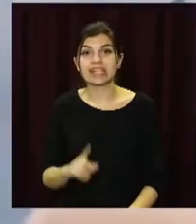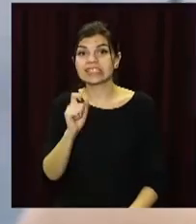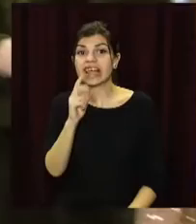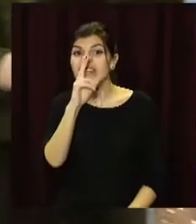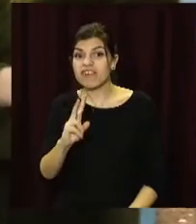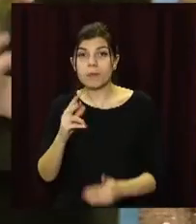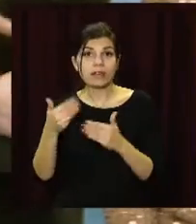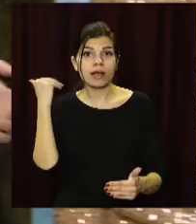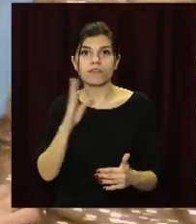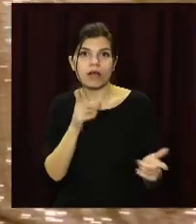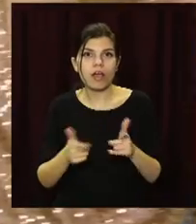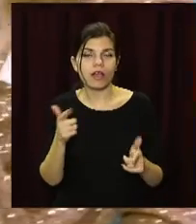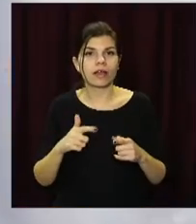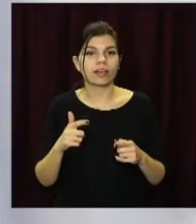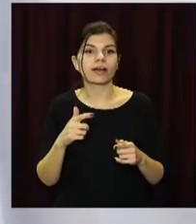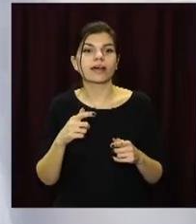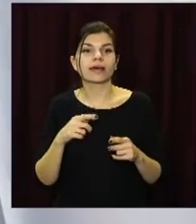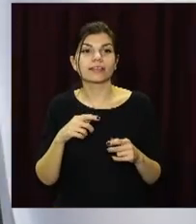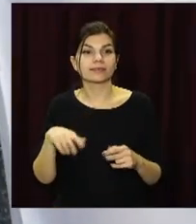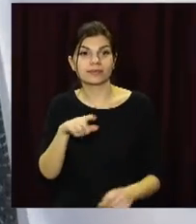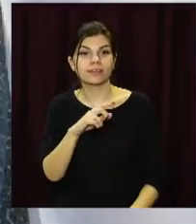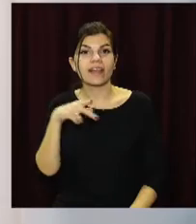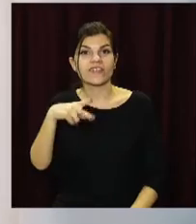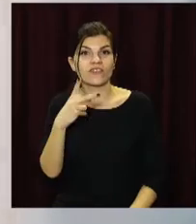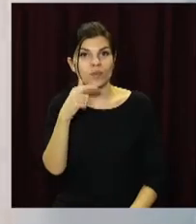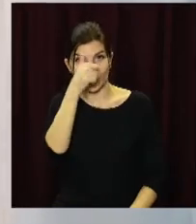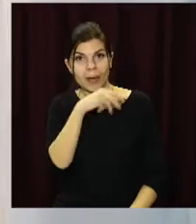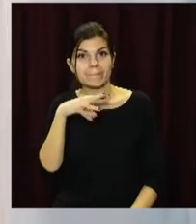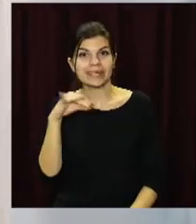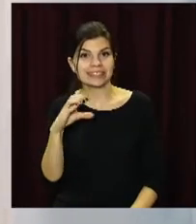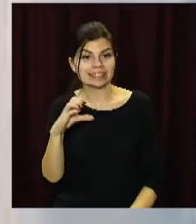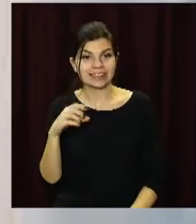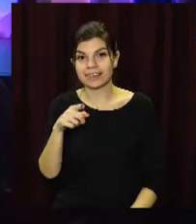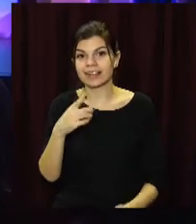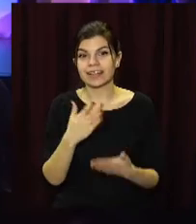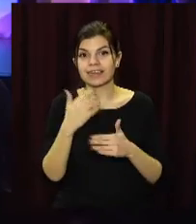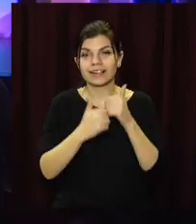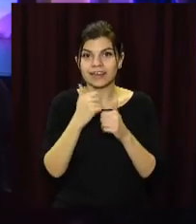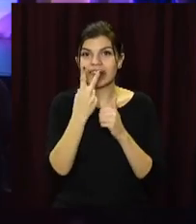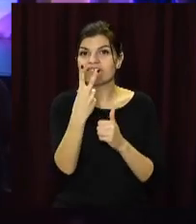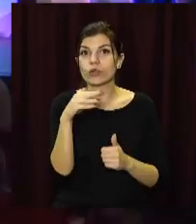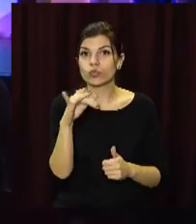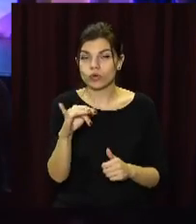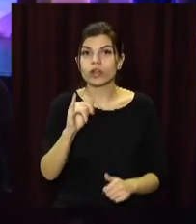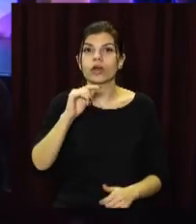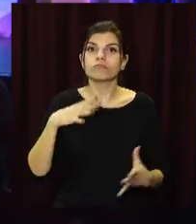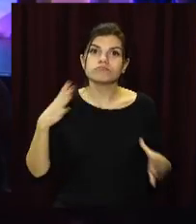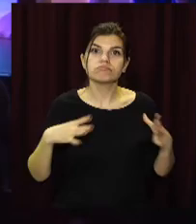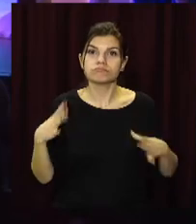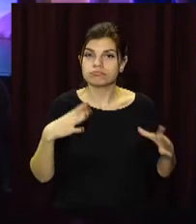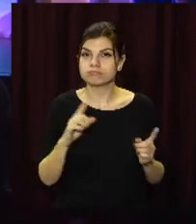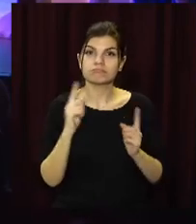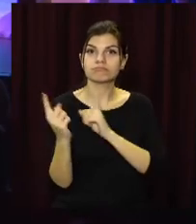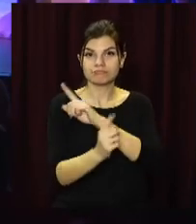місяці вони готувались до фіналу «Міс Б'юті Кам'янське 2021» позаду, два відбіркові тури та години репетицій. Перші